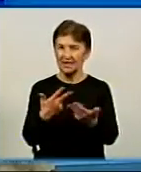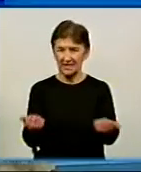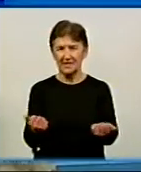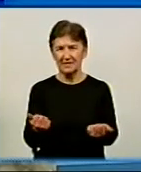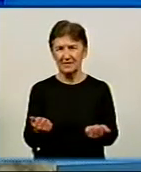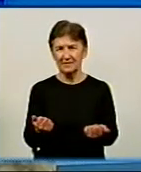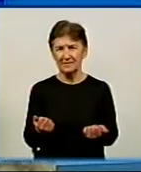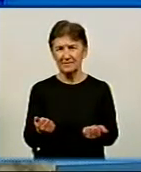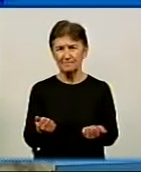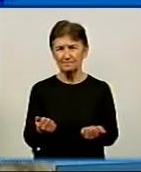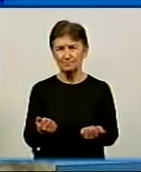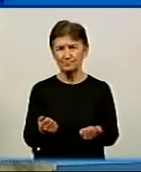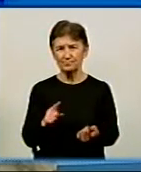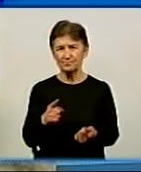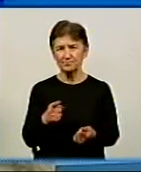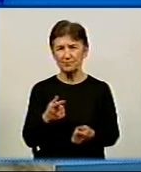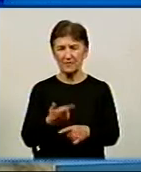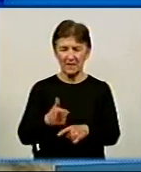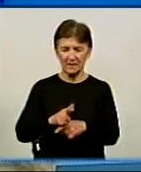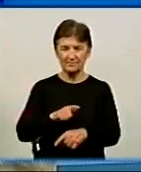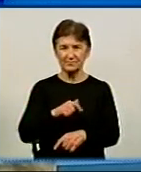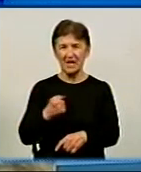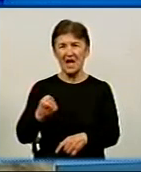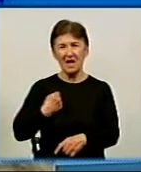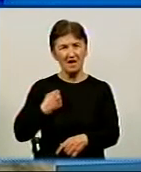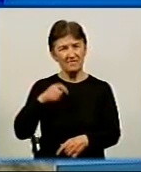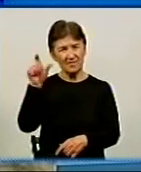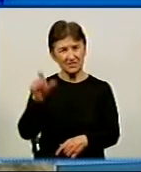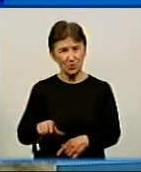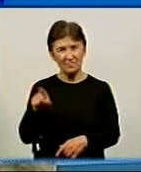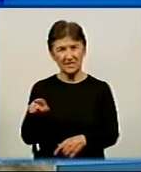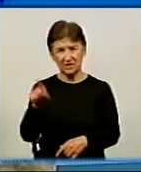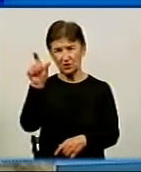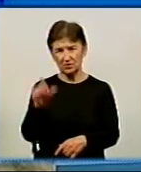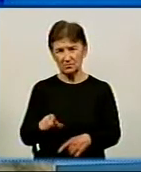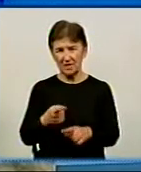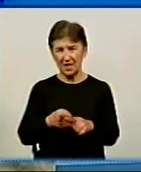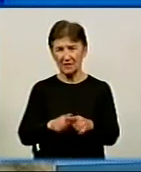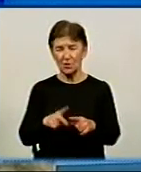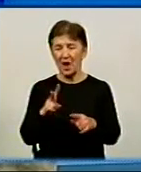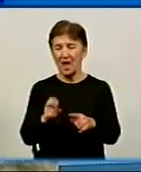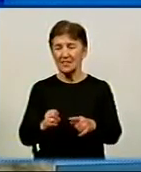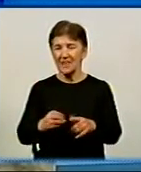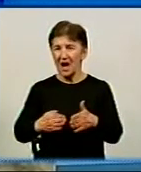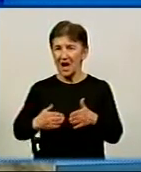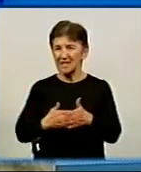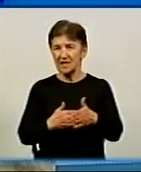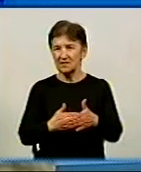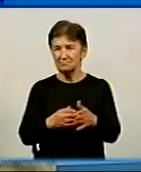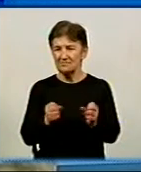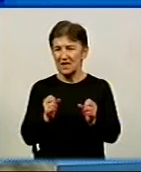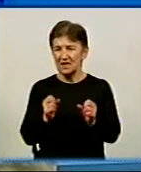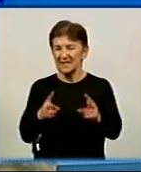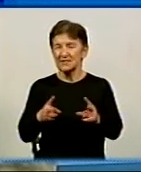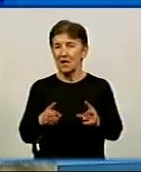Звісно, пріоритет військовий, тому що все-таки військовий – це людина, який на грані різки знаходиться постійно. Ну,